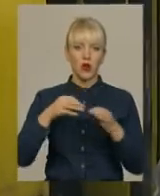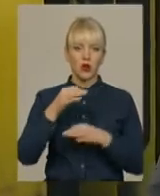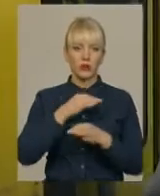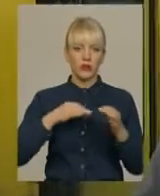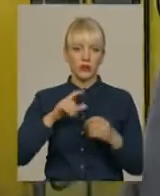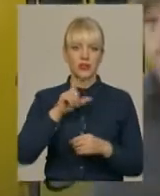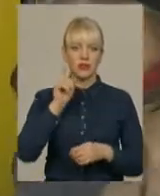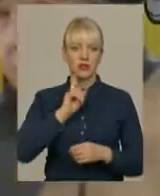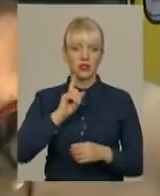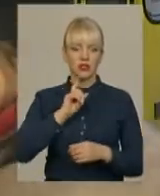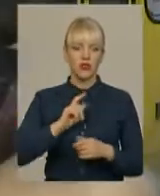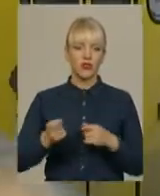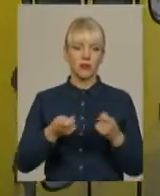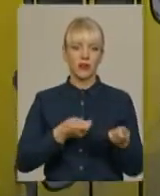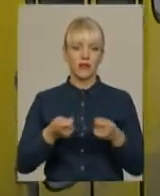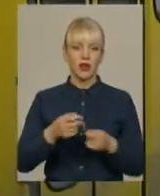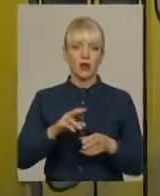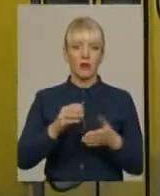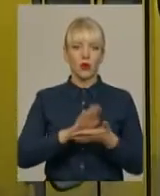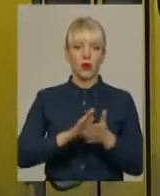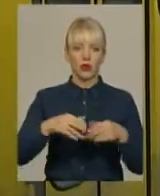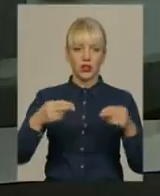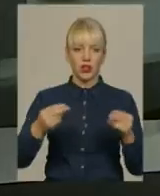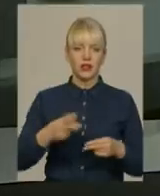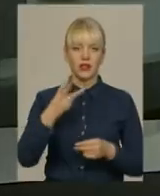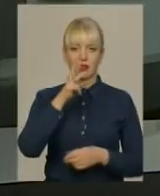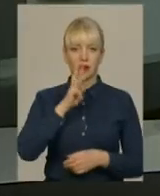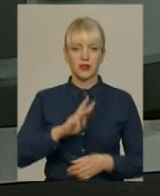з тимчасовим перевізником про укладання угоди на три місяці.